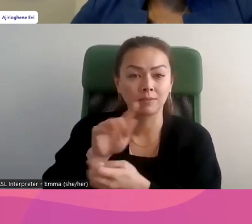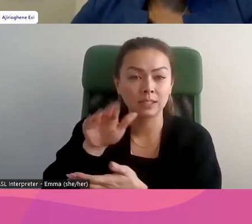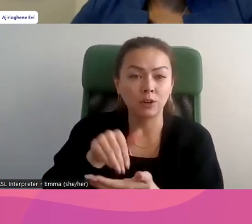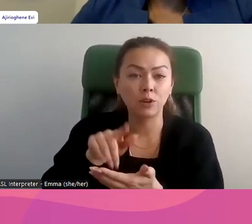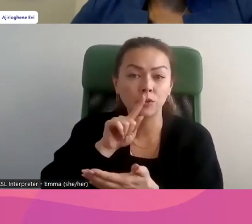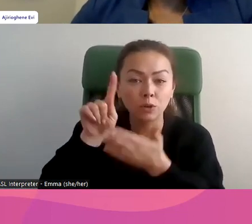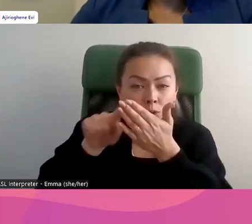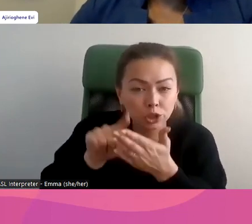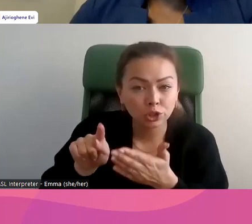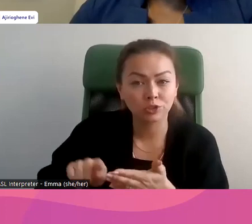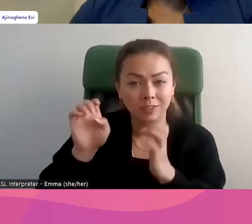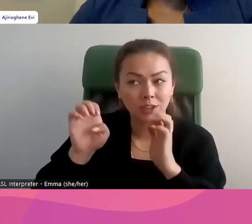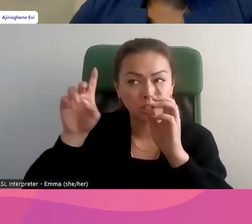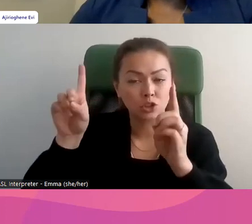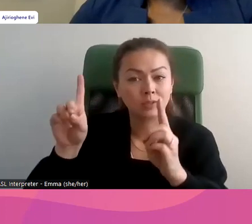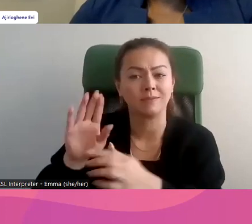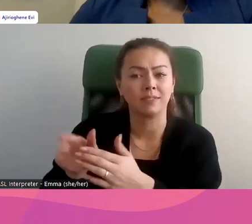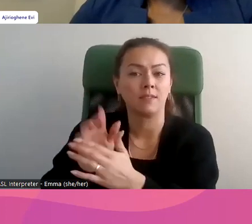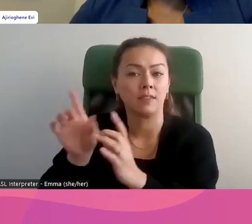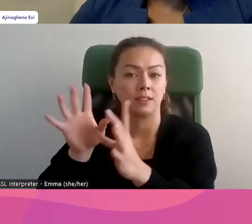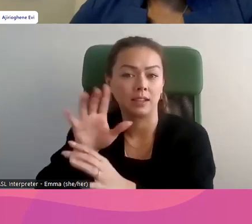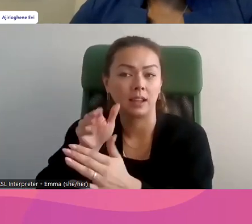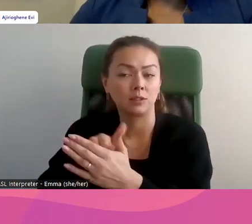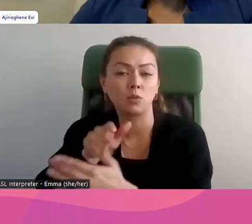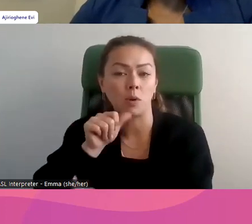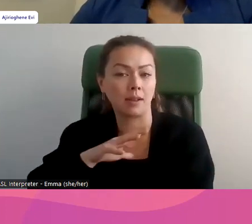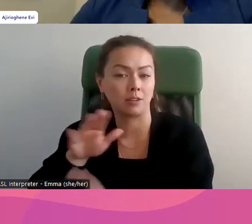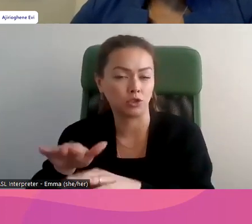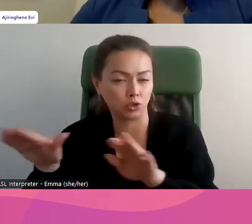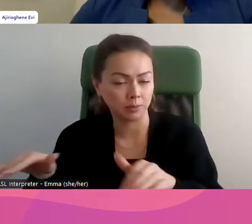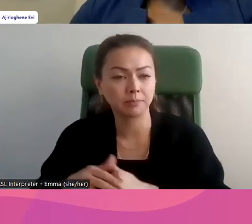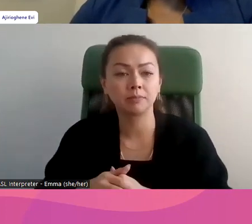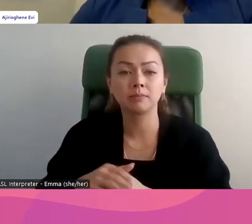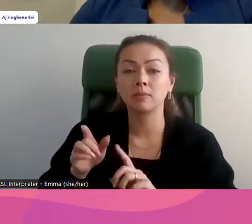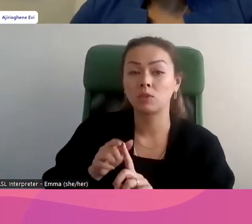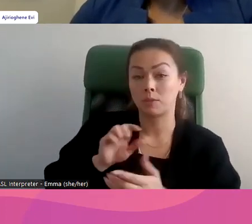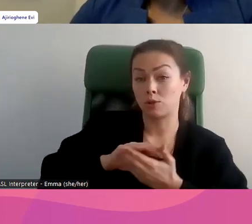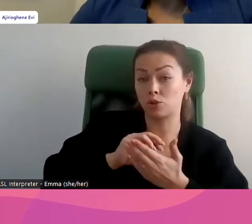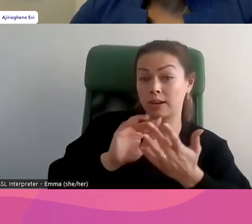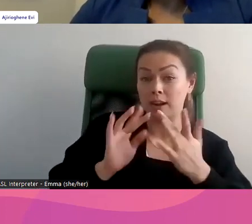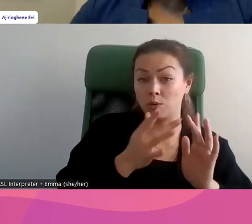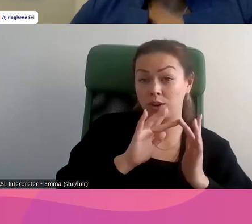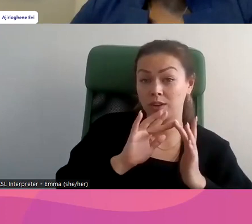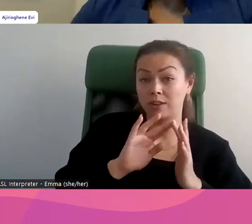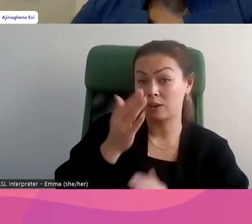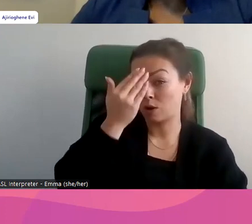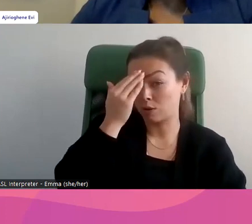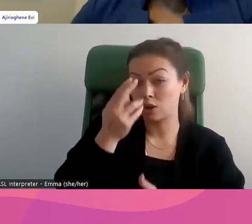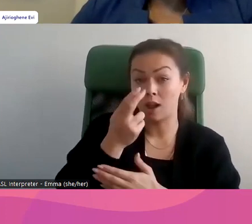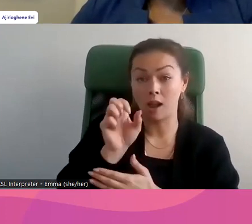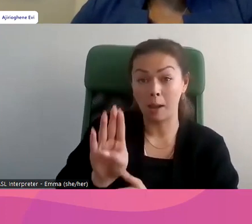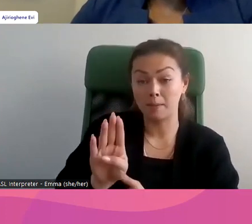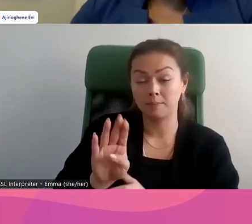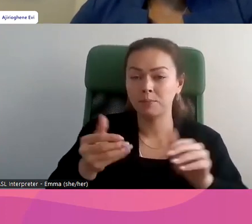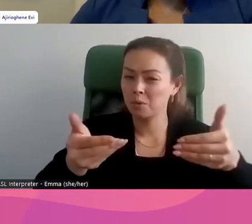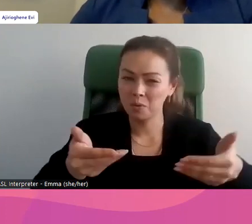aux enfants de l'Université Western. Au nom du Centre de connaissances et du Learning Network, je vous souhaite la bienvenue à ce